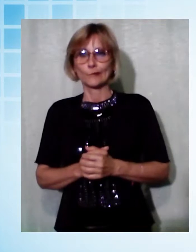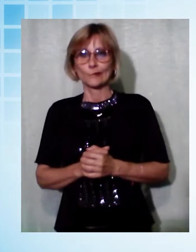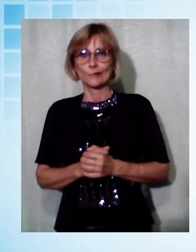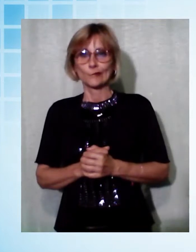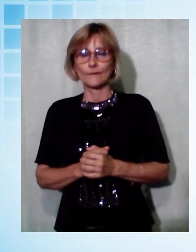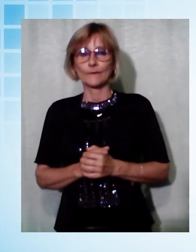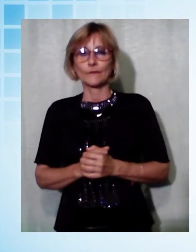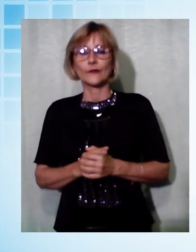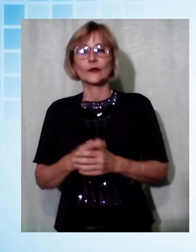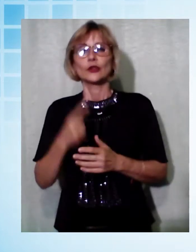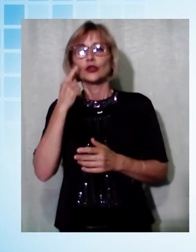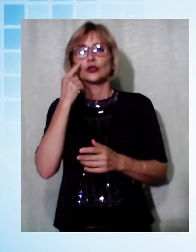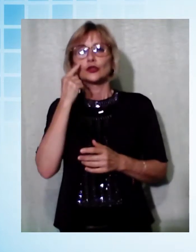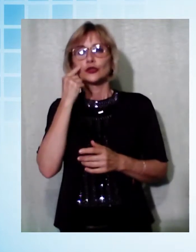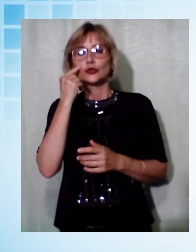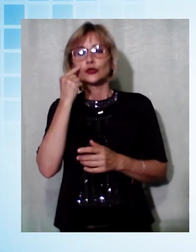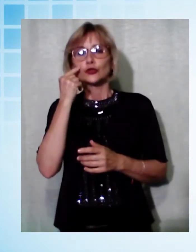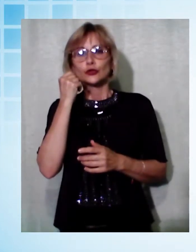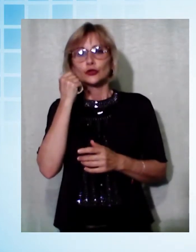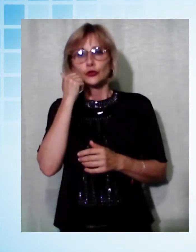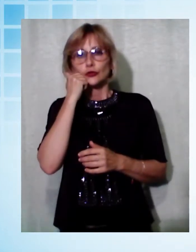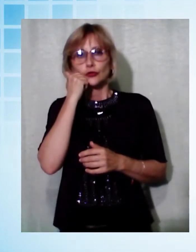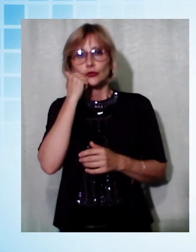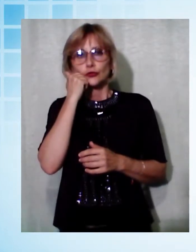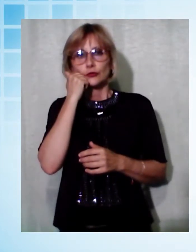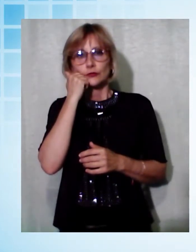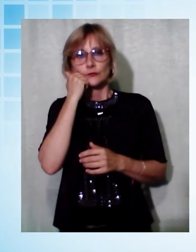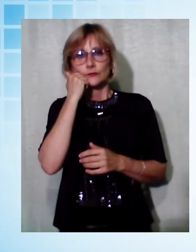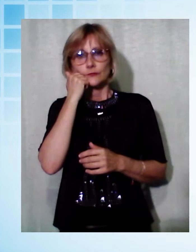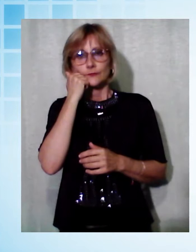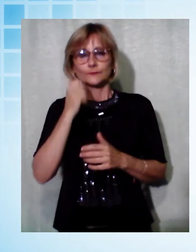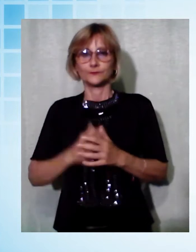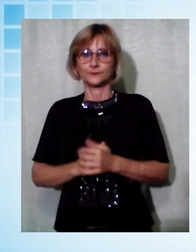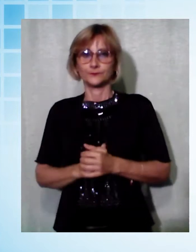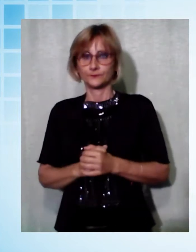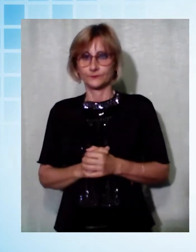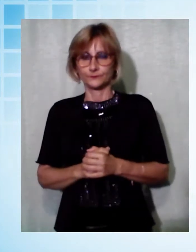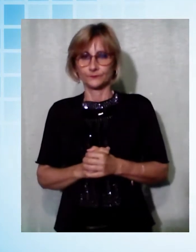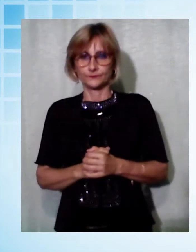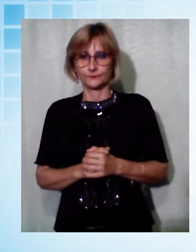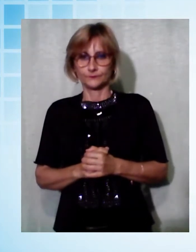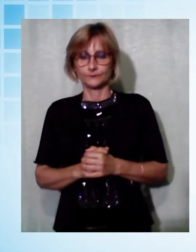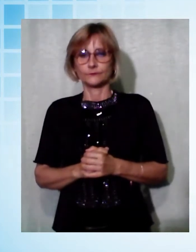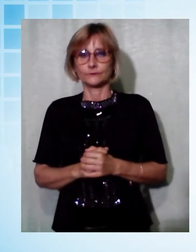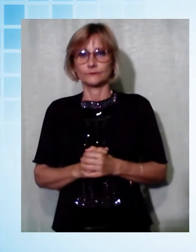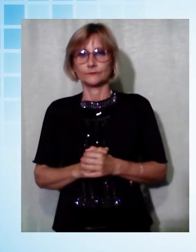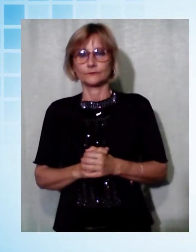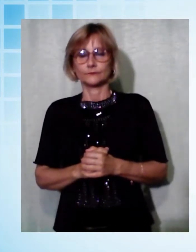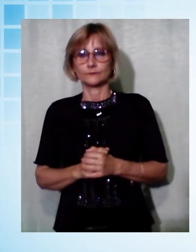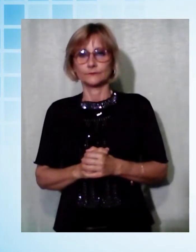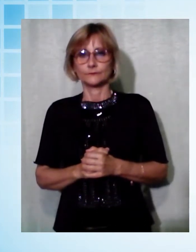genitori, in particolare dopo un anno e mezzo di emergenza Covid che ha pesantemente penalizzato proprio gli studenti.